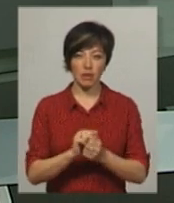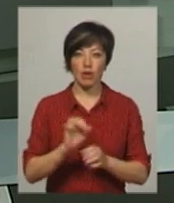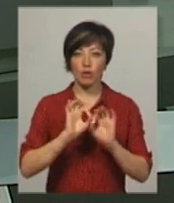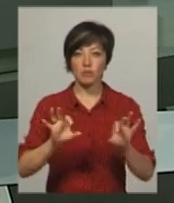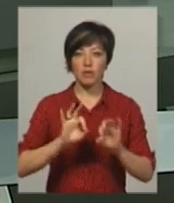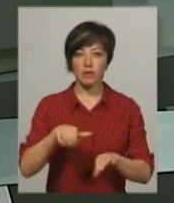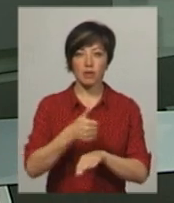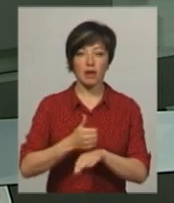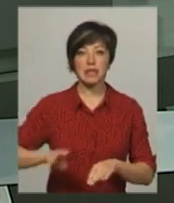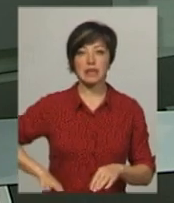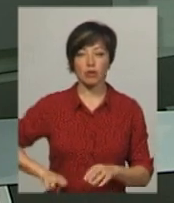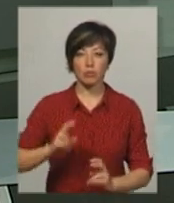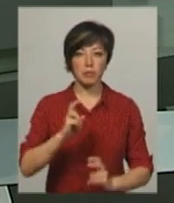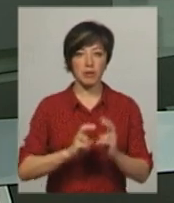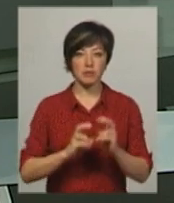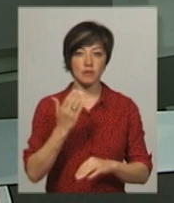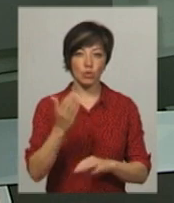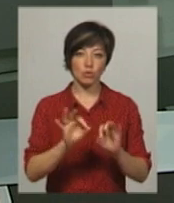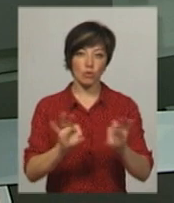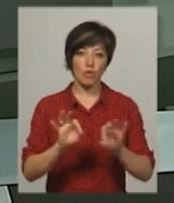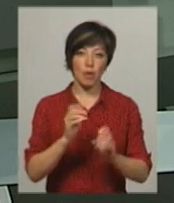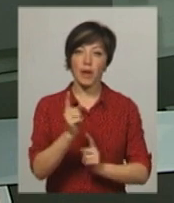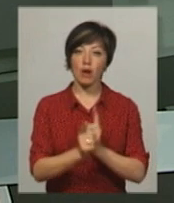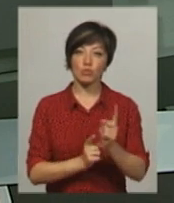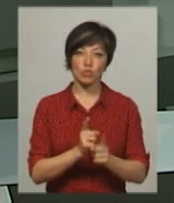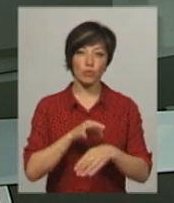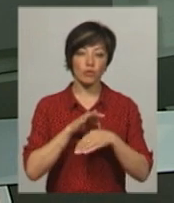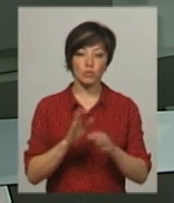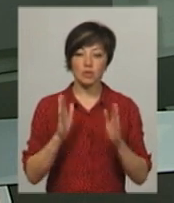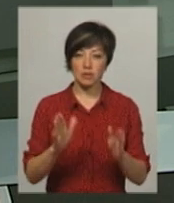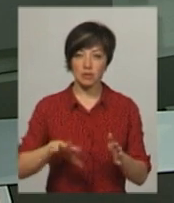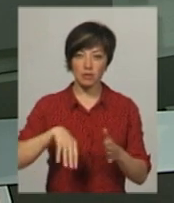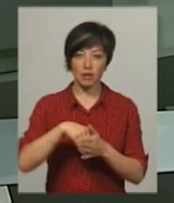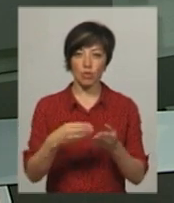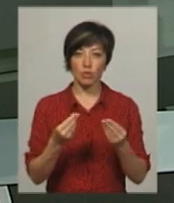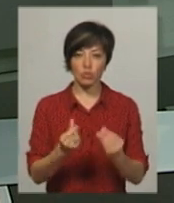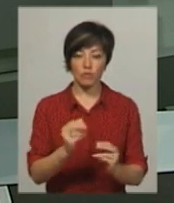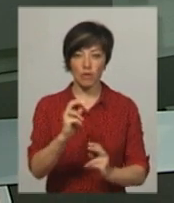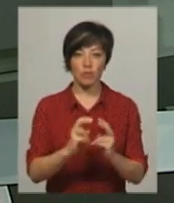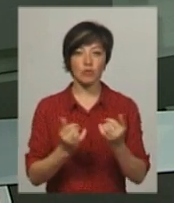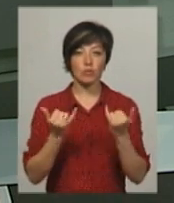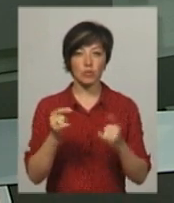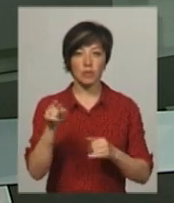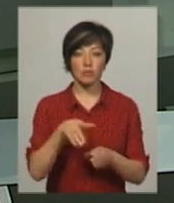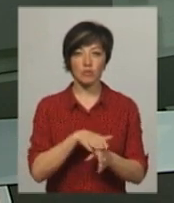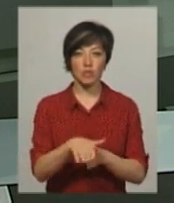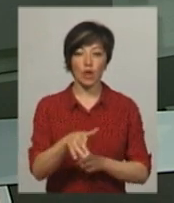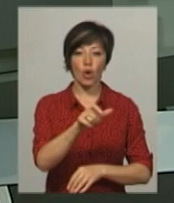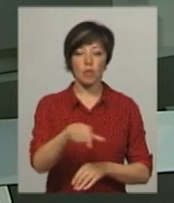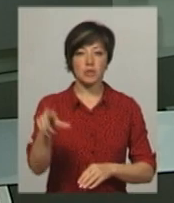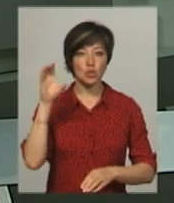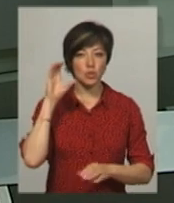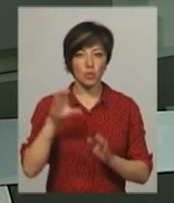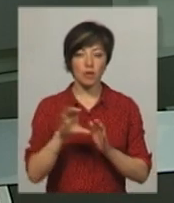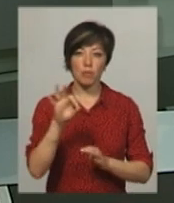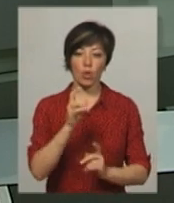підприємства Сергій Пруткий. За його словами, реконструкцію проведуть виключно коштом фабрики. Сьогодні ж у Понінці відбулися громадські слухання